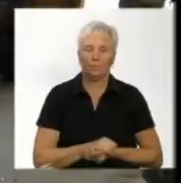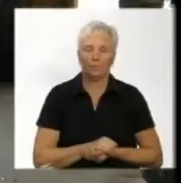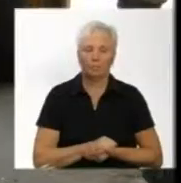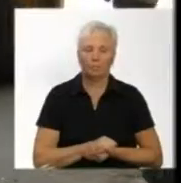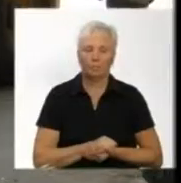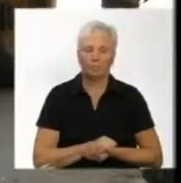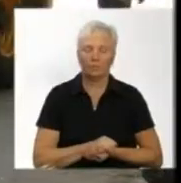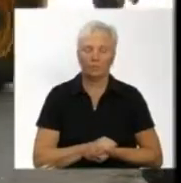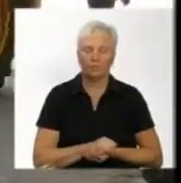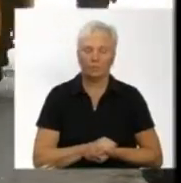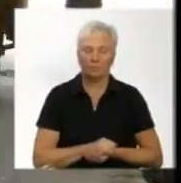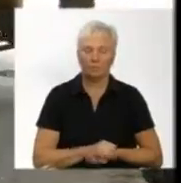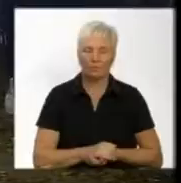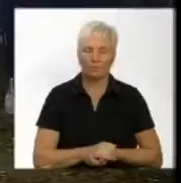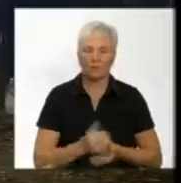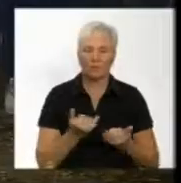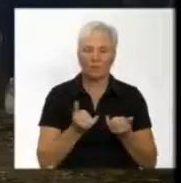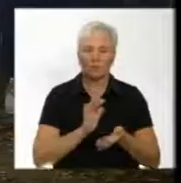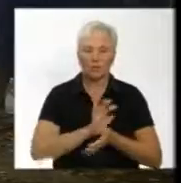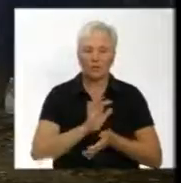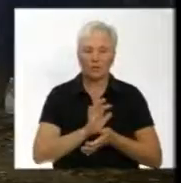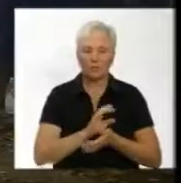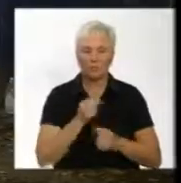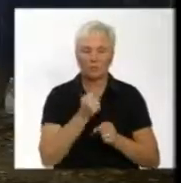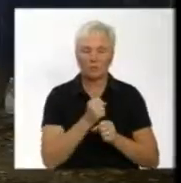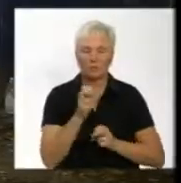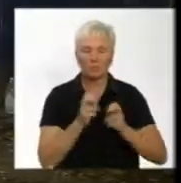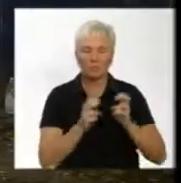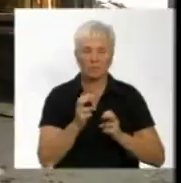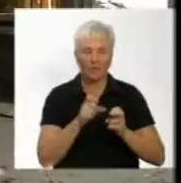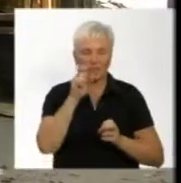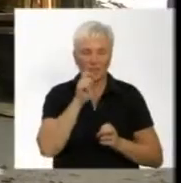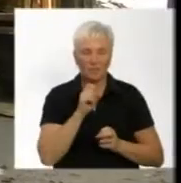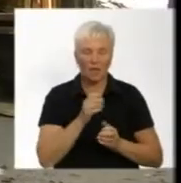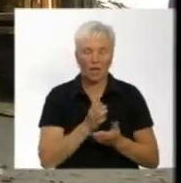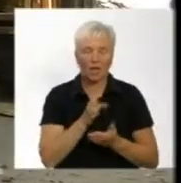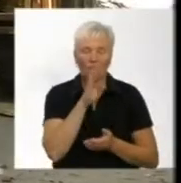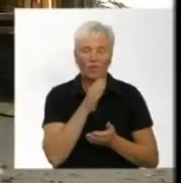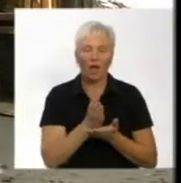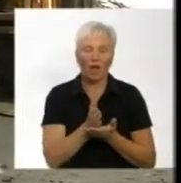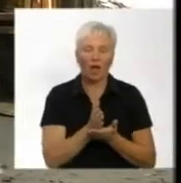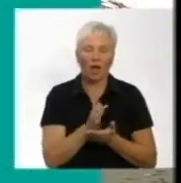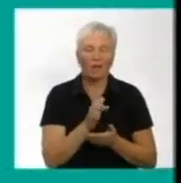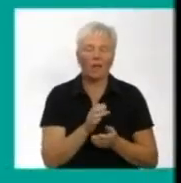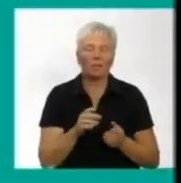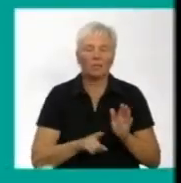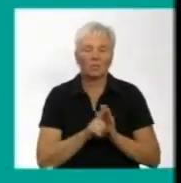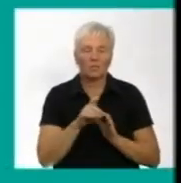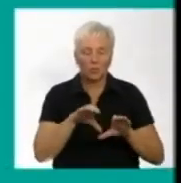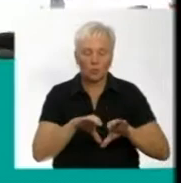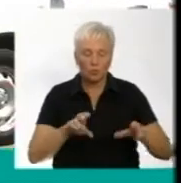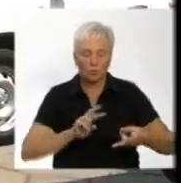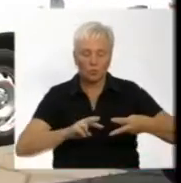Музика Сьогодні у випуску. Працівники підприємства «Вінниця облеводоканал» почали замінювати труби по вулиці